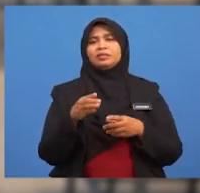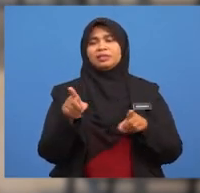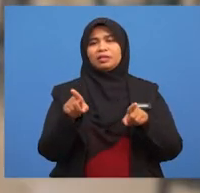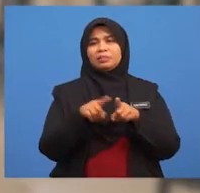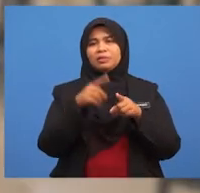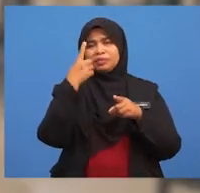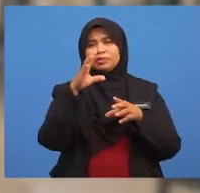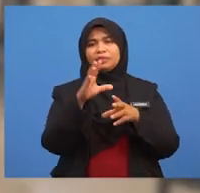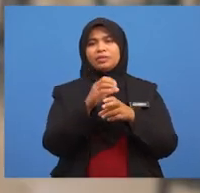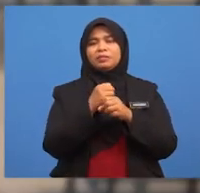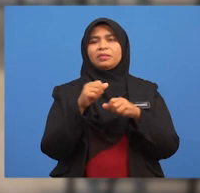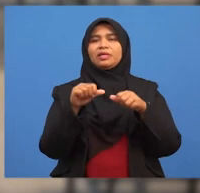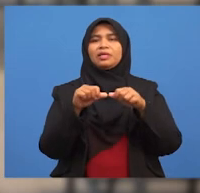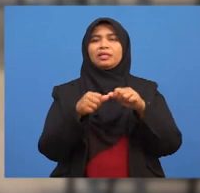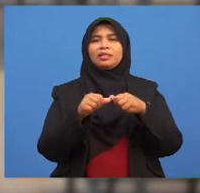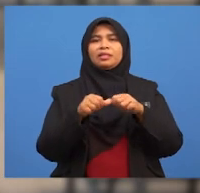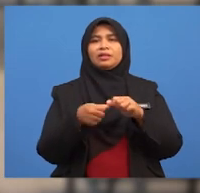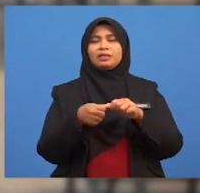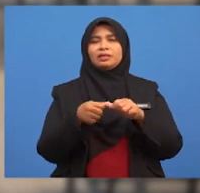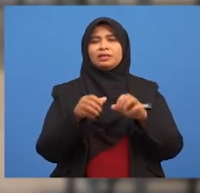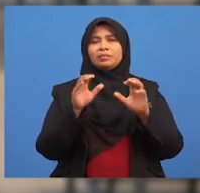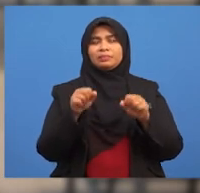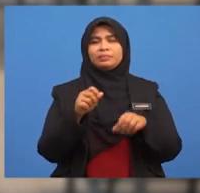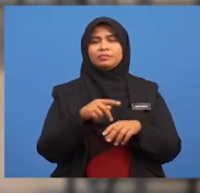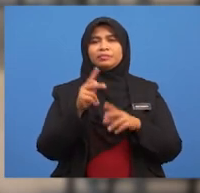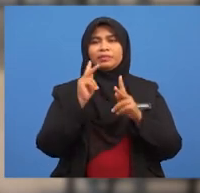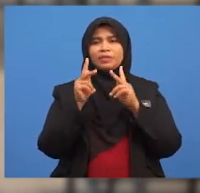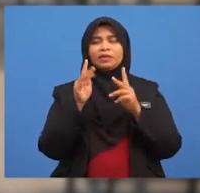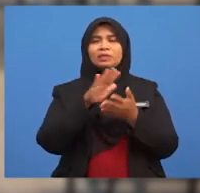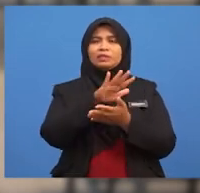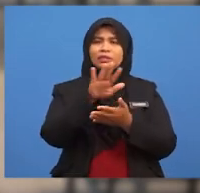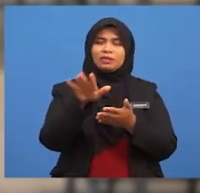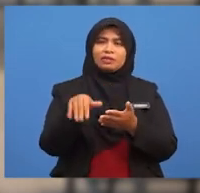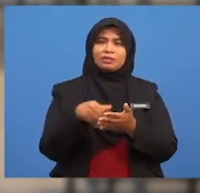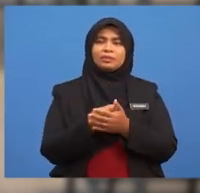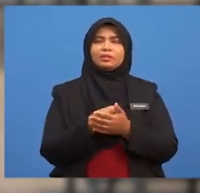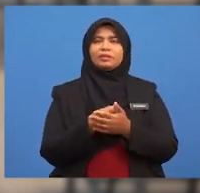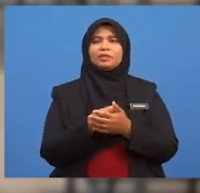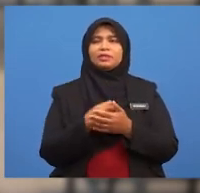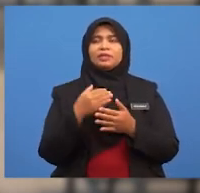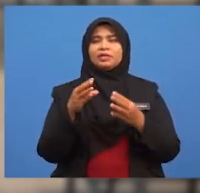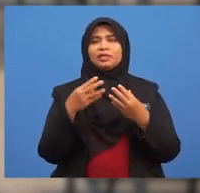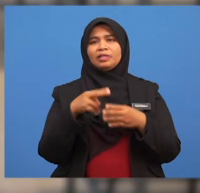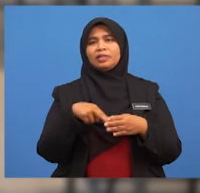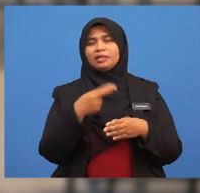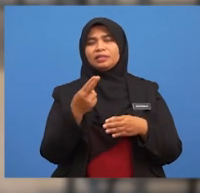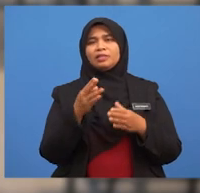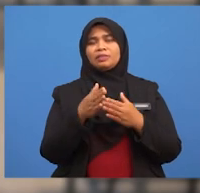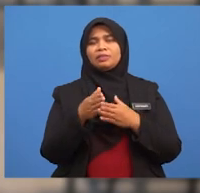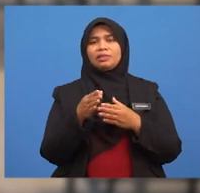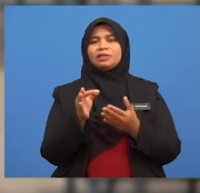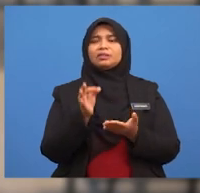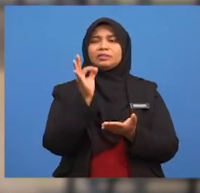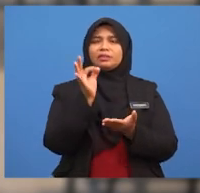angka Maka, boleh dikatakan Semua kesudahan yang dihasilkan oleh sekeping